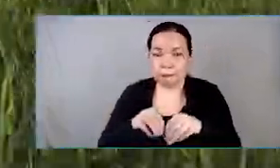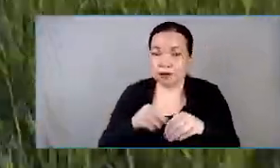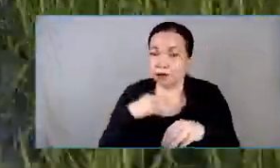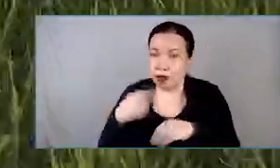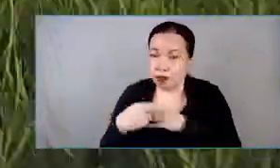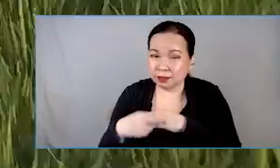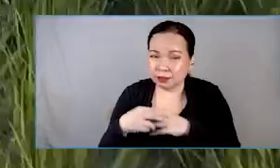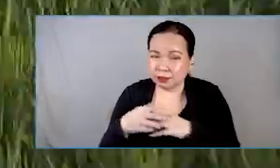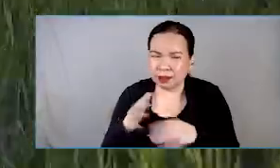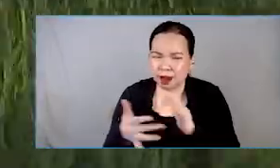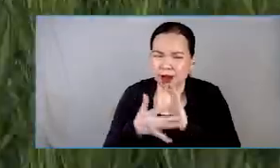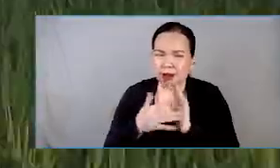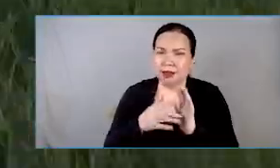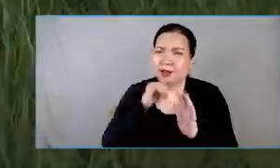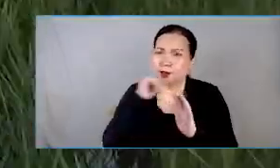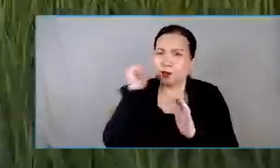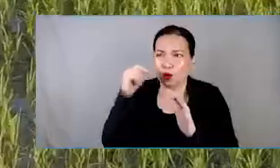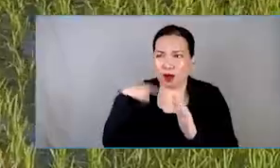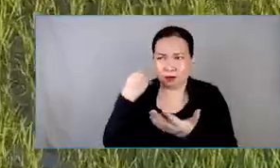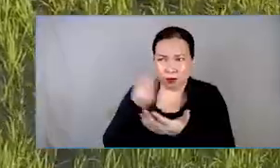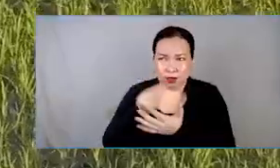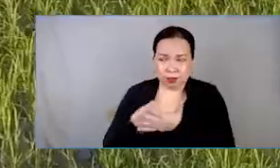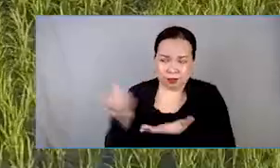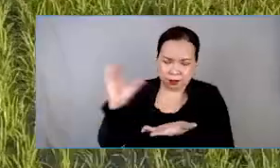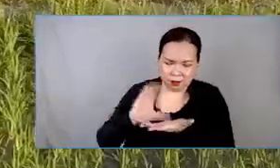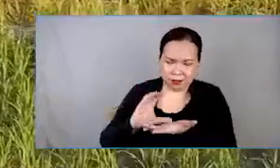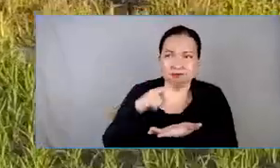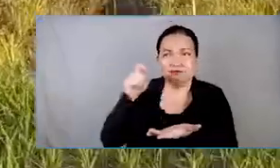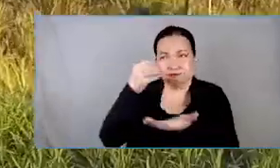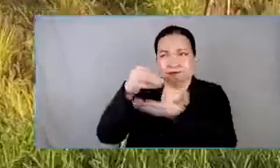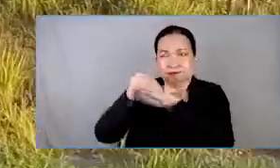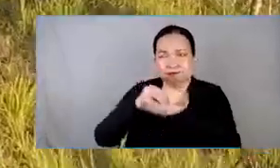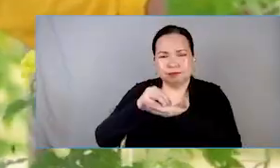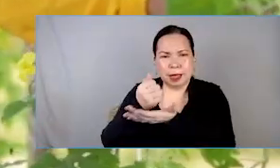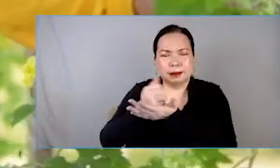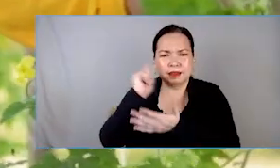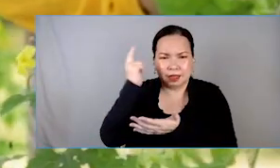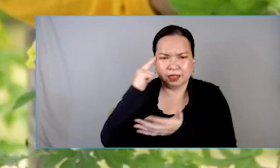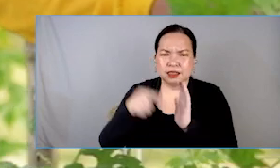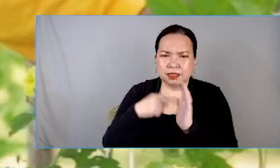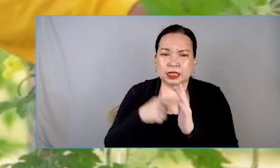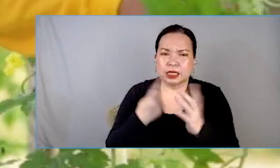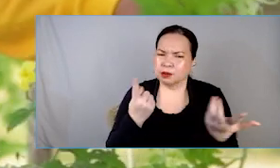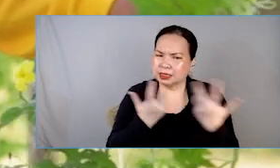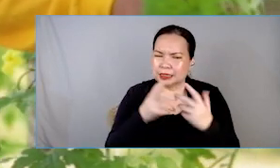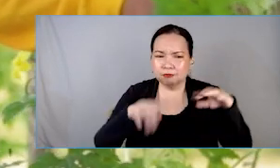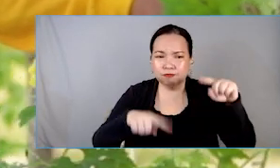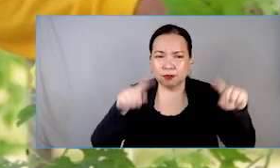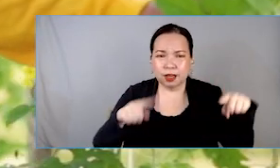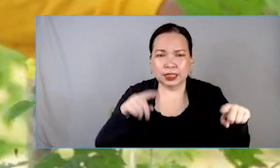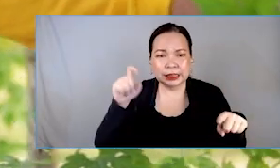mayroong kapitan ang magsasaka. Kailangan din ang ayuda para matugunan ang kuyan ang